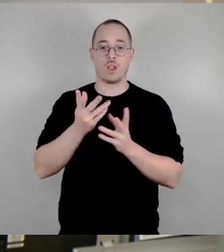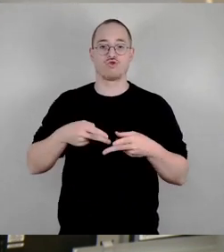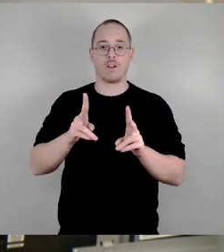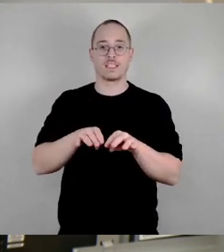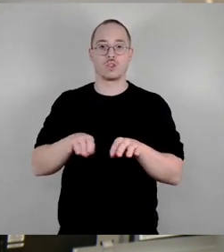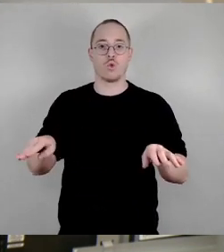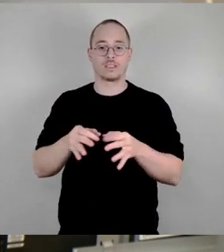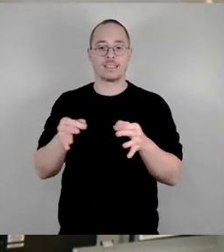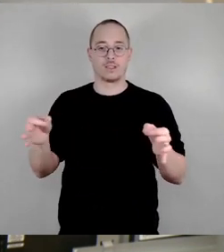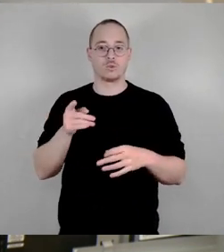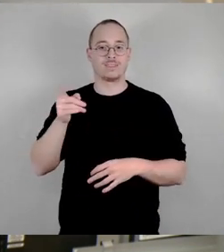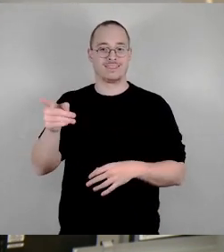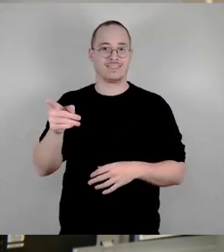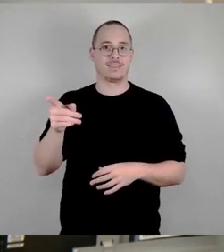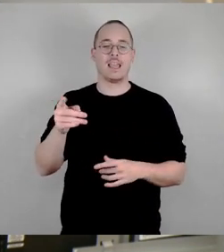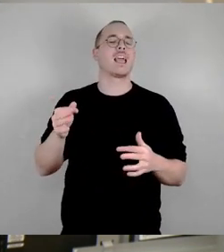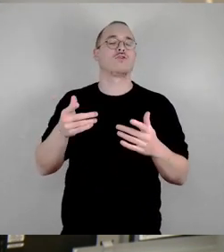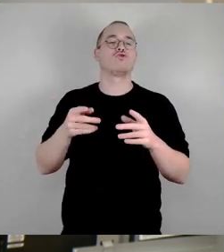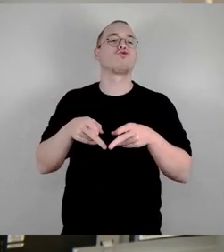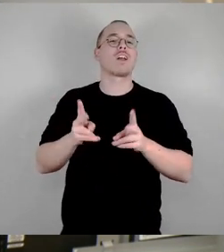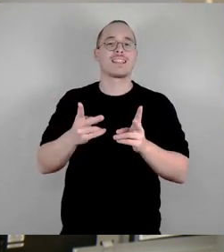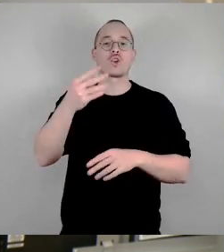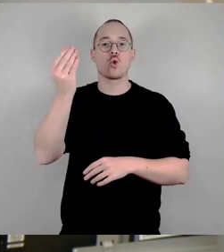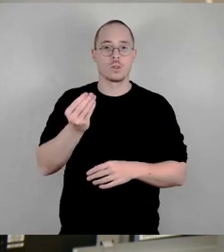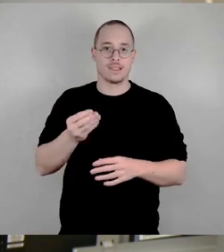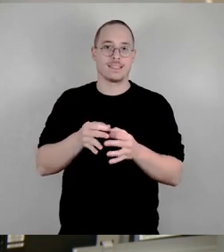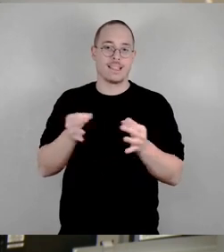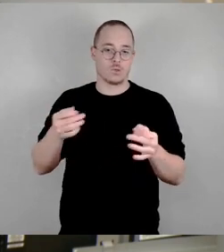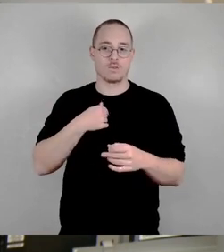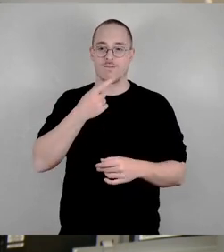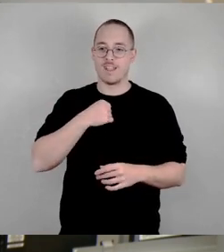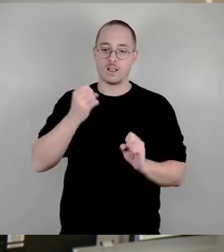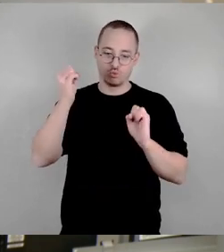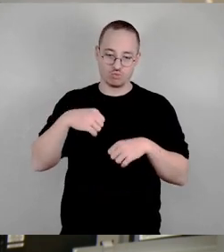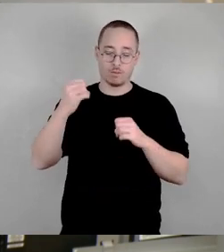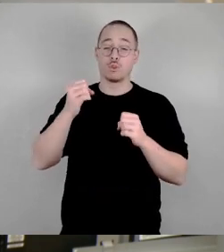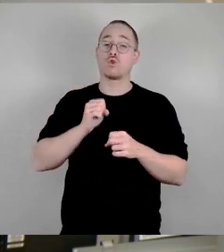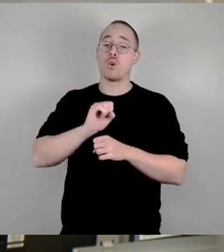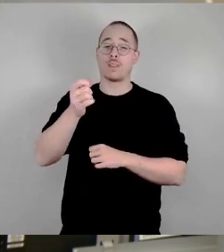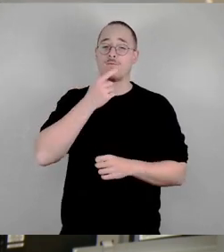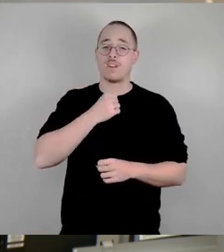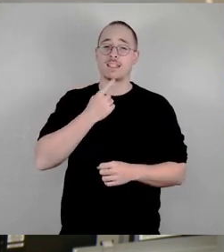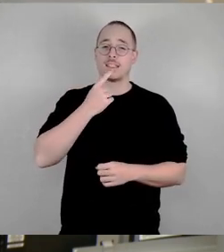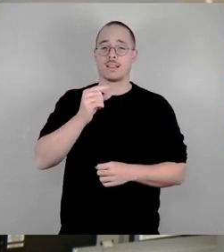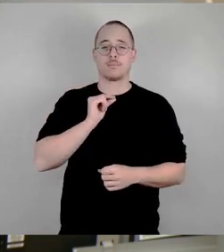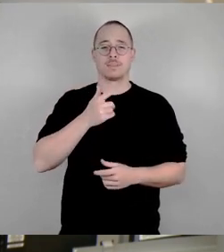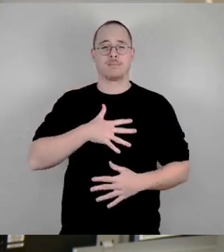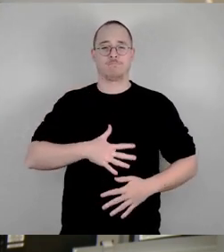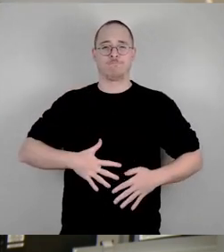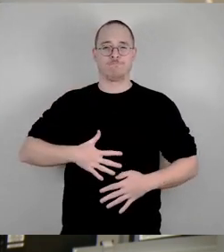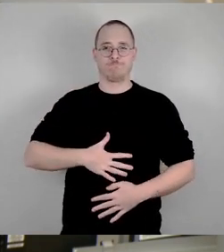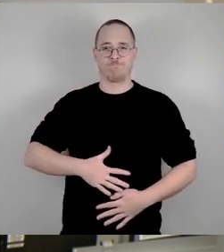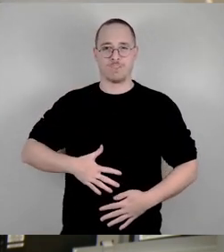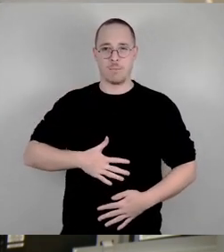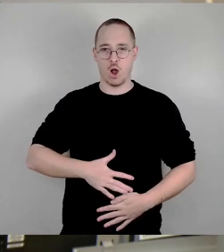zustimmen. Trotzdem will ich klar sagen, dass ich damit Bauchschmerzen habe. Und nicht nur, weil ich ein Stück weit schon das, was Herr